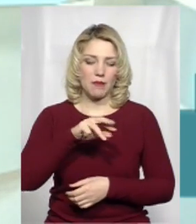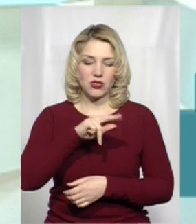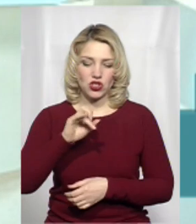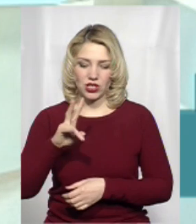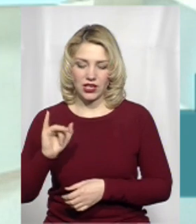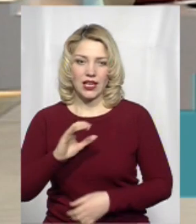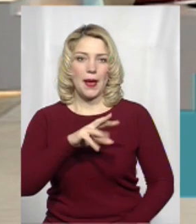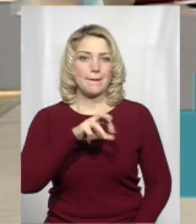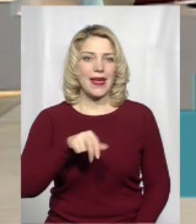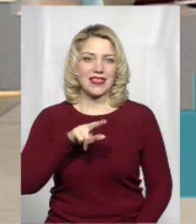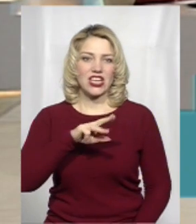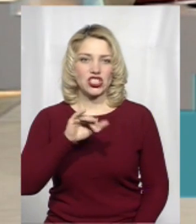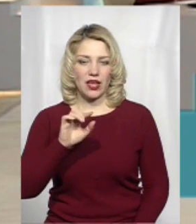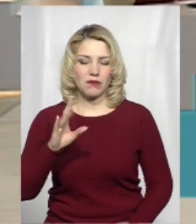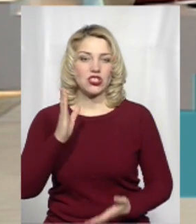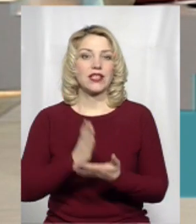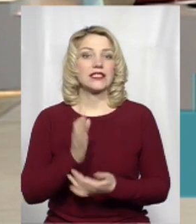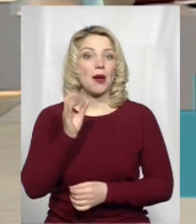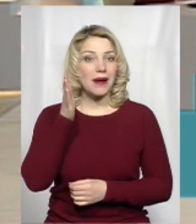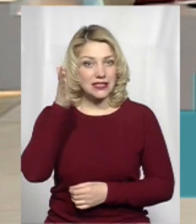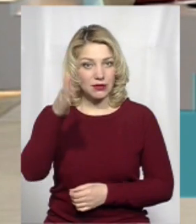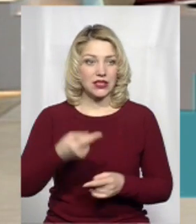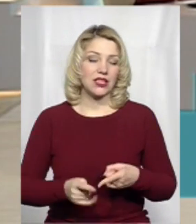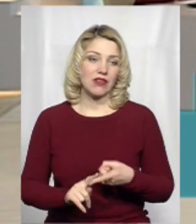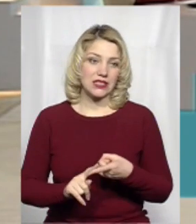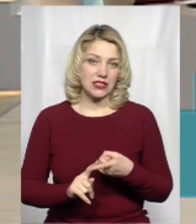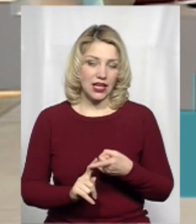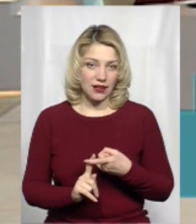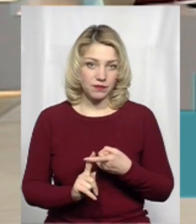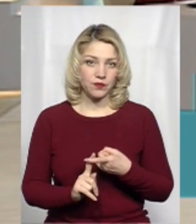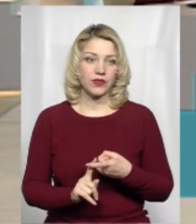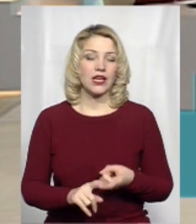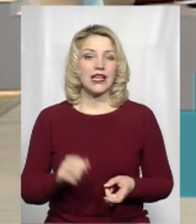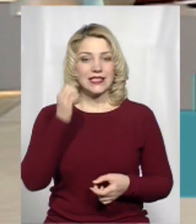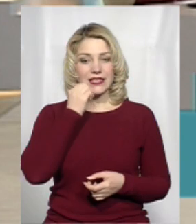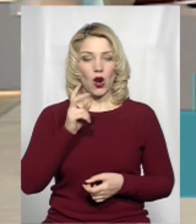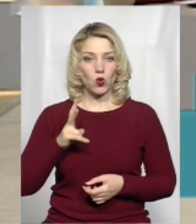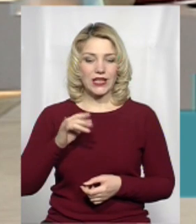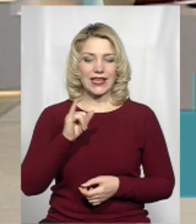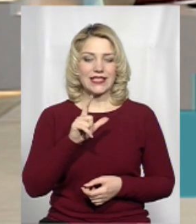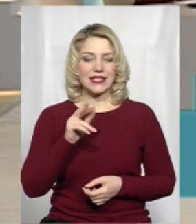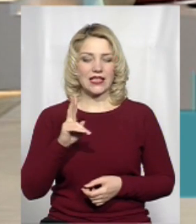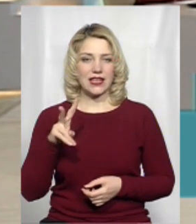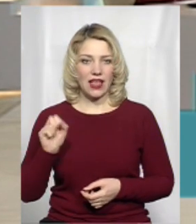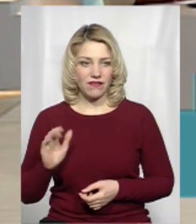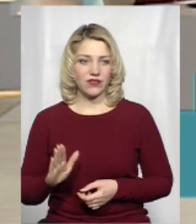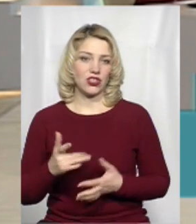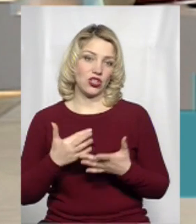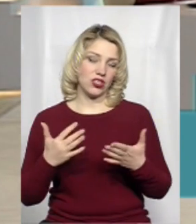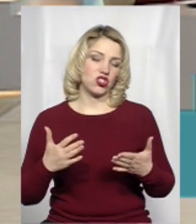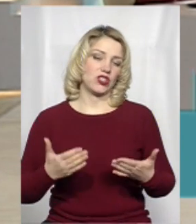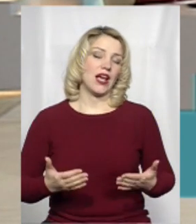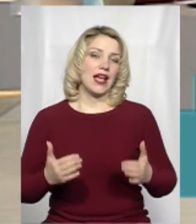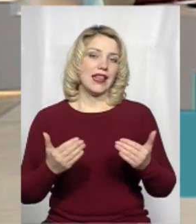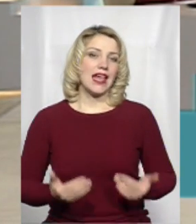Меджевіш. Є ще перспектива. Це, звісно ж, Старокостяттинів, Зяслав та інші